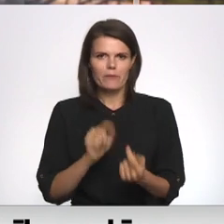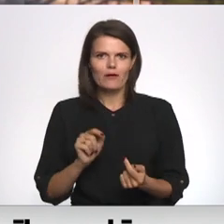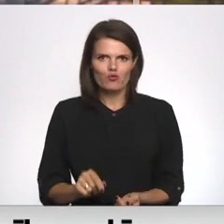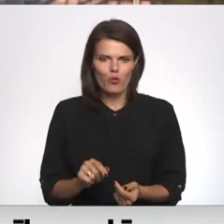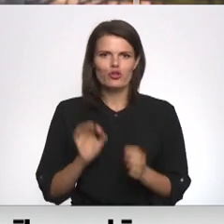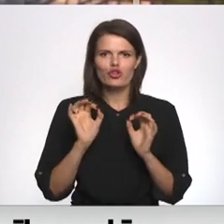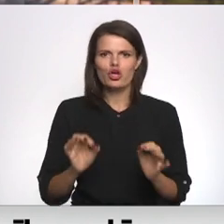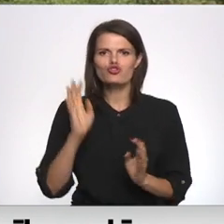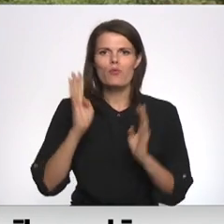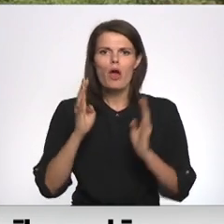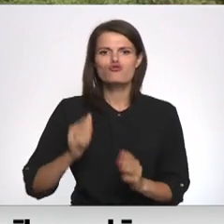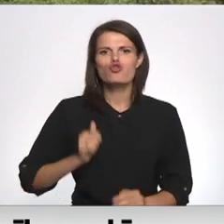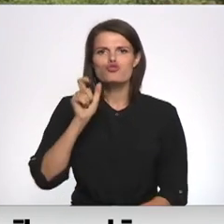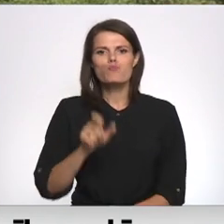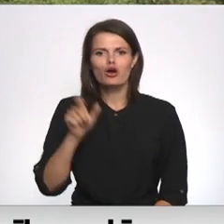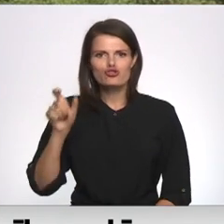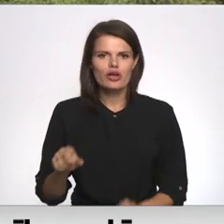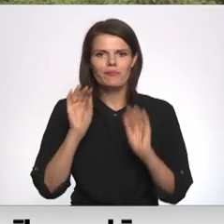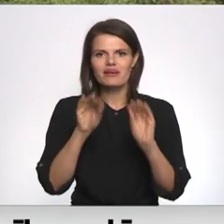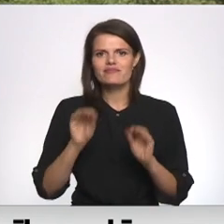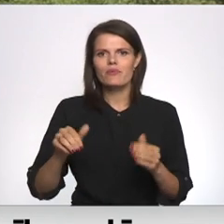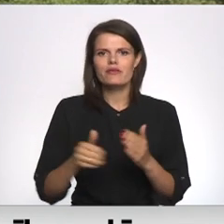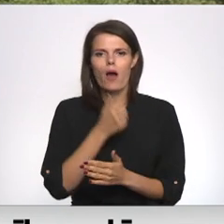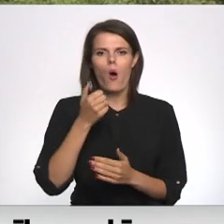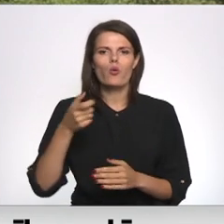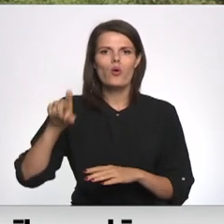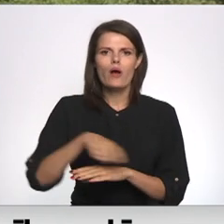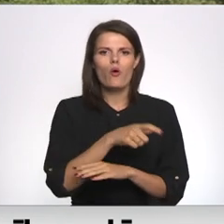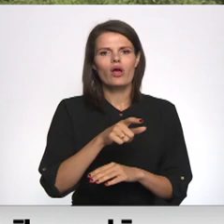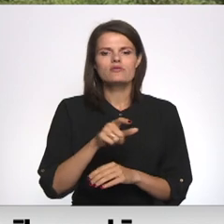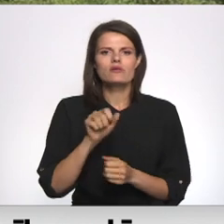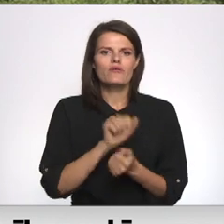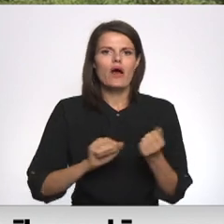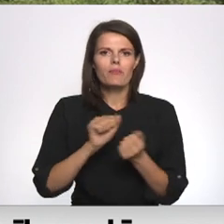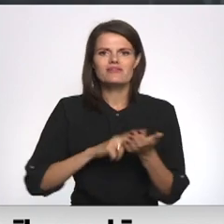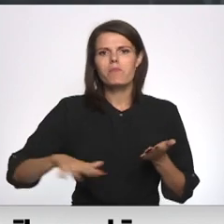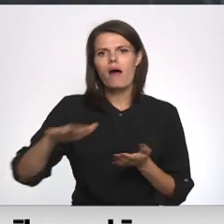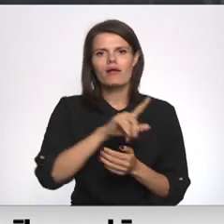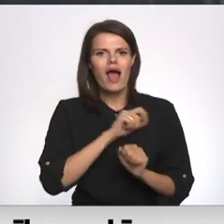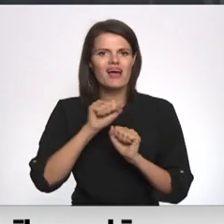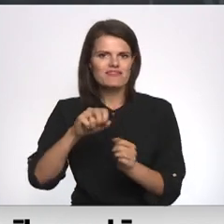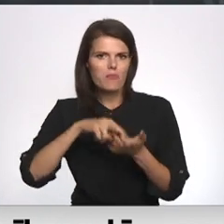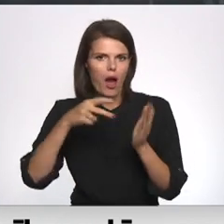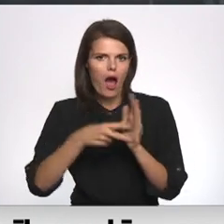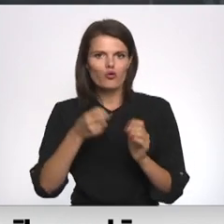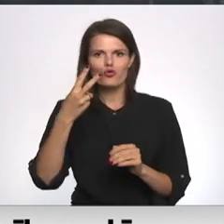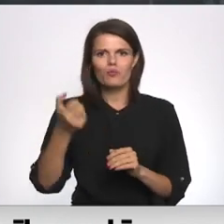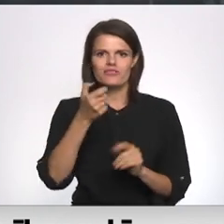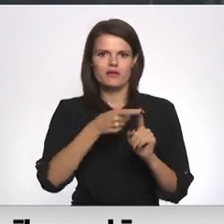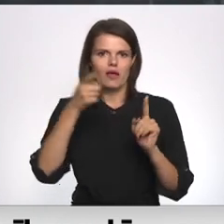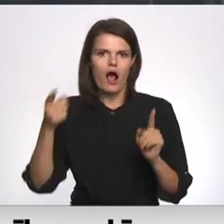īpašniekiem. Īstrādājot jaunu Gaujas Nacionālā pārka dabas aizsardzības plānu turpmākajiem 12 gadiem,